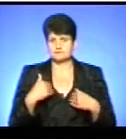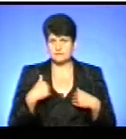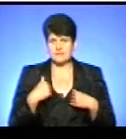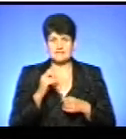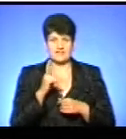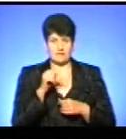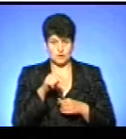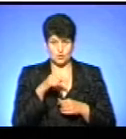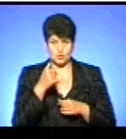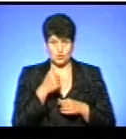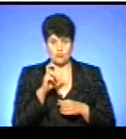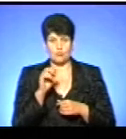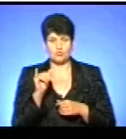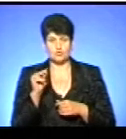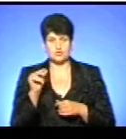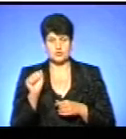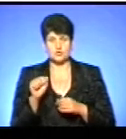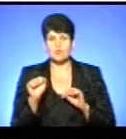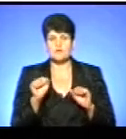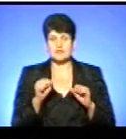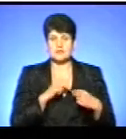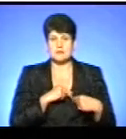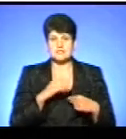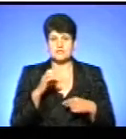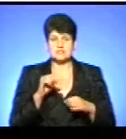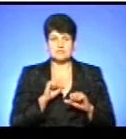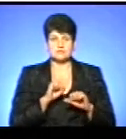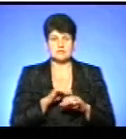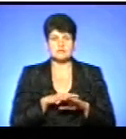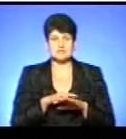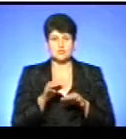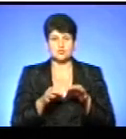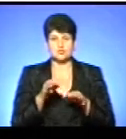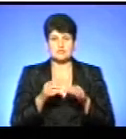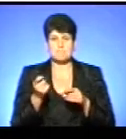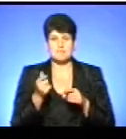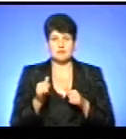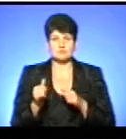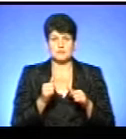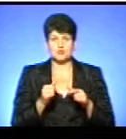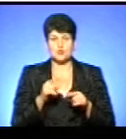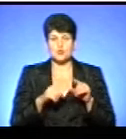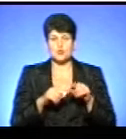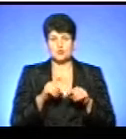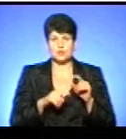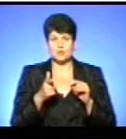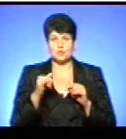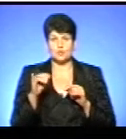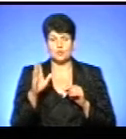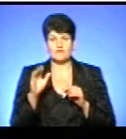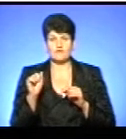квітня цього року у Бучачі управління праці та соціального захисту населення судиться із малозабезпеченою родиною Гуйван із села